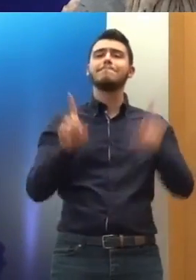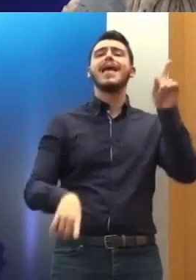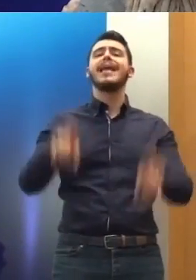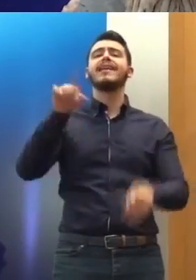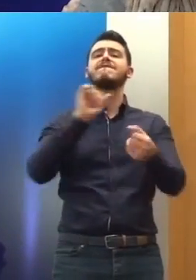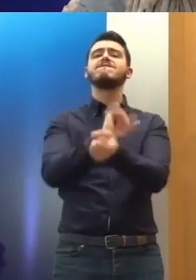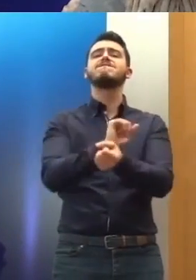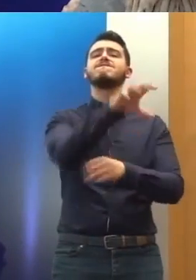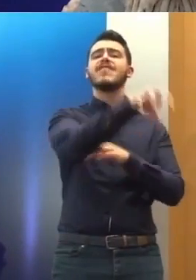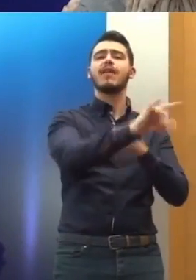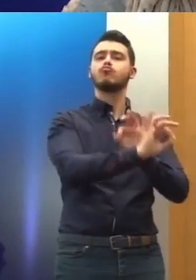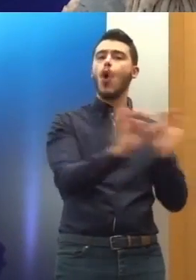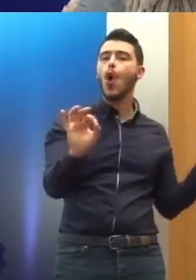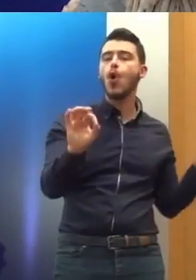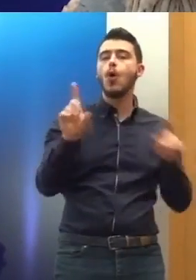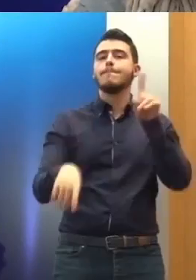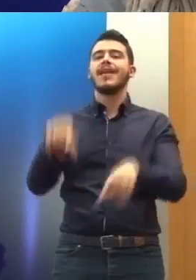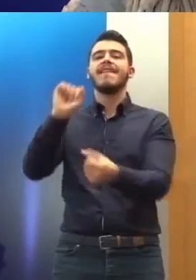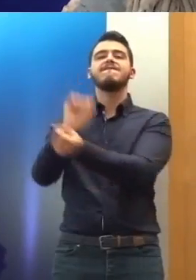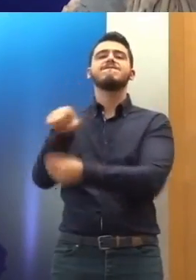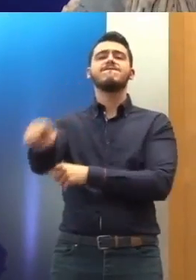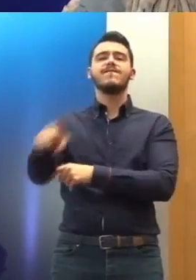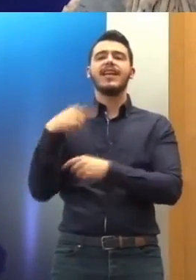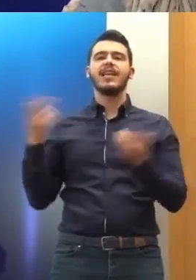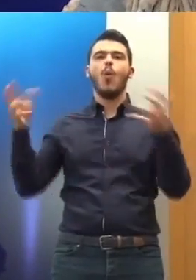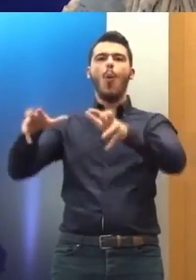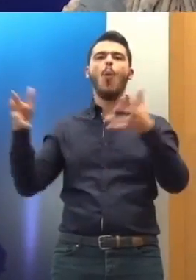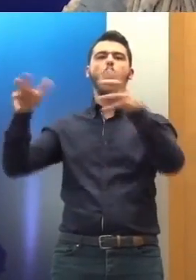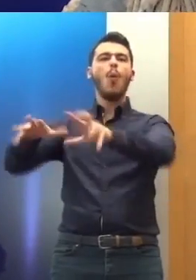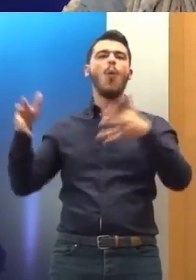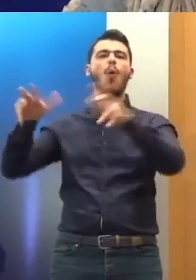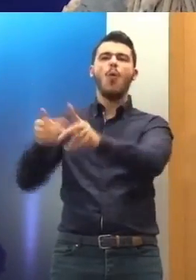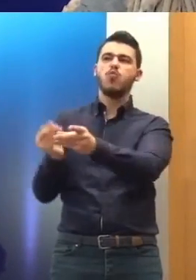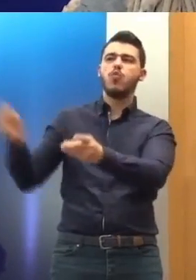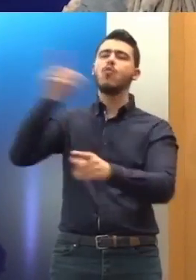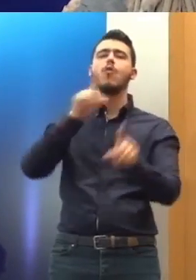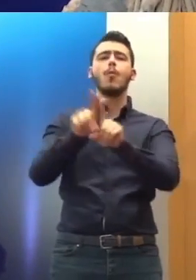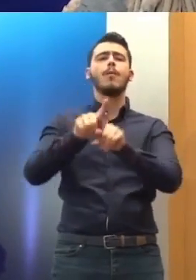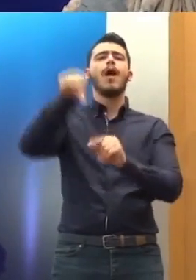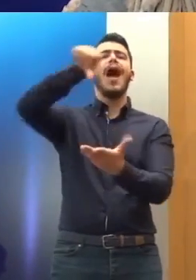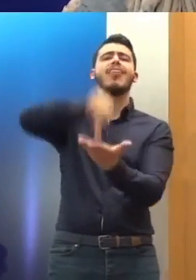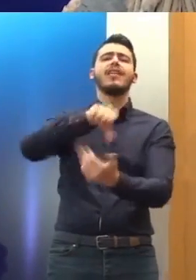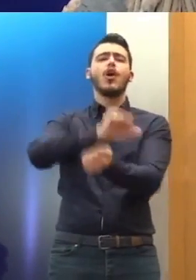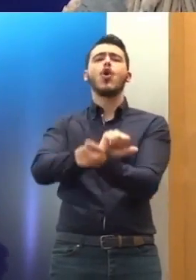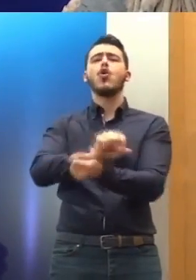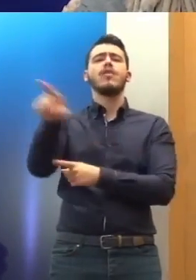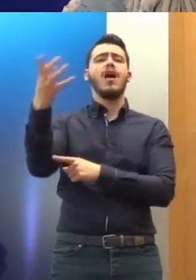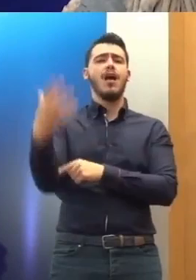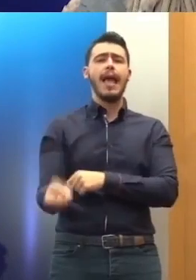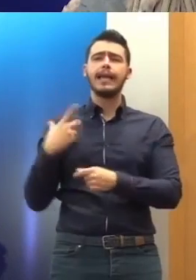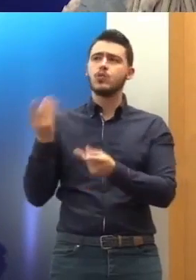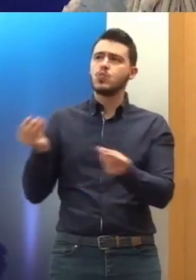λειτουργούν στα 100% των δυνάμεών τους Και άλλες που έχουν υπερπληθυσμό όπως ο Κορυδαλός ας πούμε Σε κάθε περίπτωση